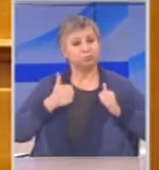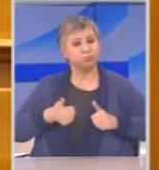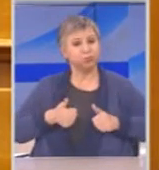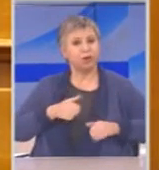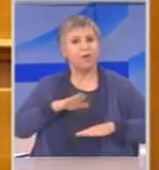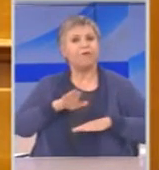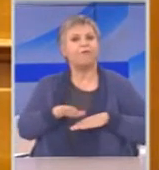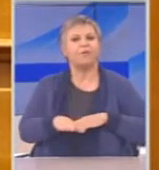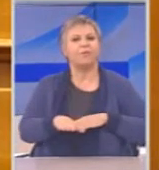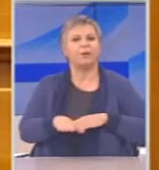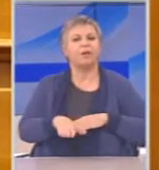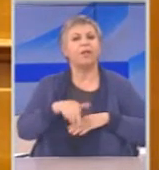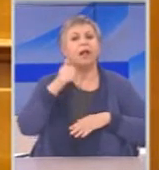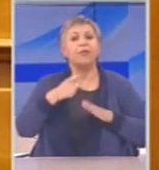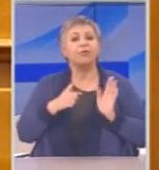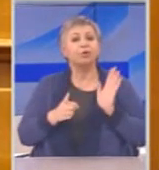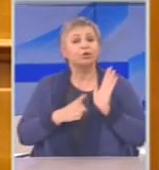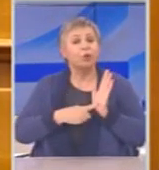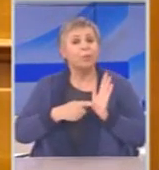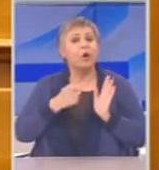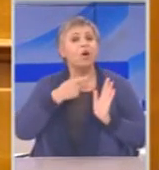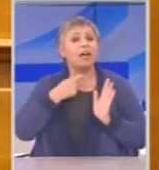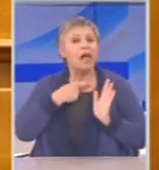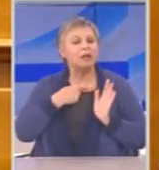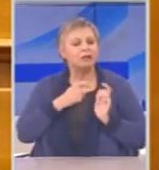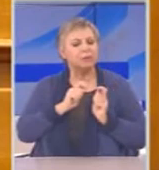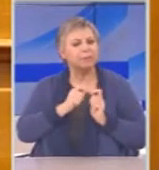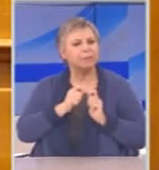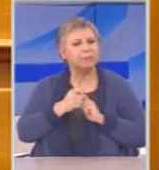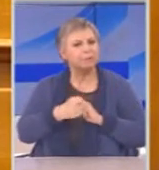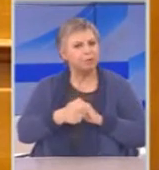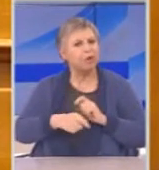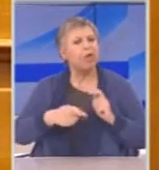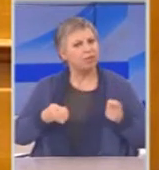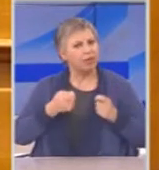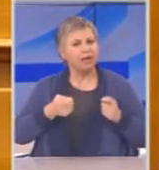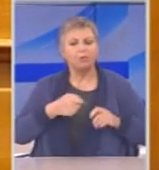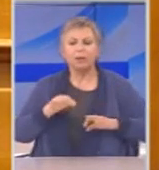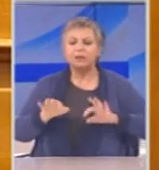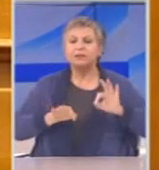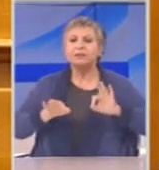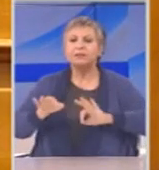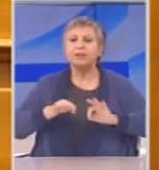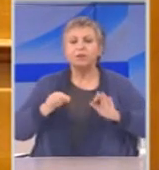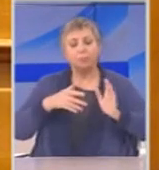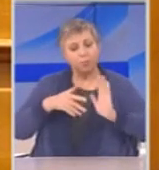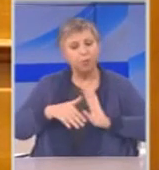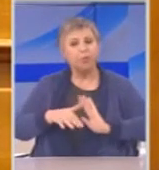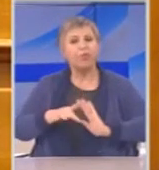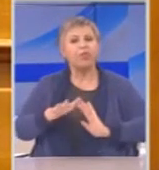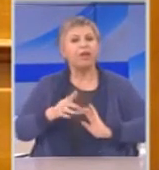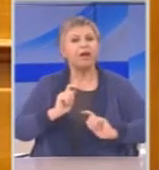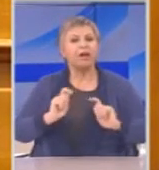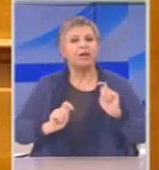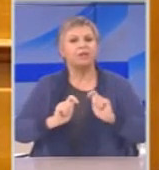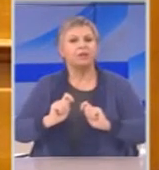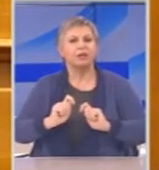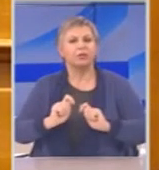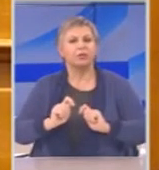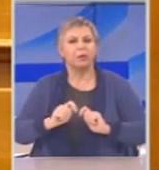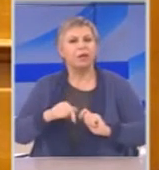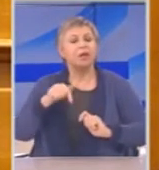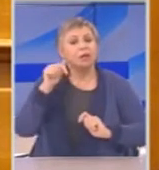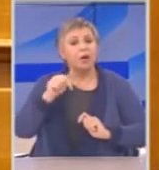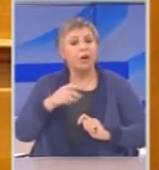τις νομοθετικές παρεβάσεις που απαλαιτούνται, σχεδιάζουμε τις αντίστοιχες δομές που θα υπηρετήσουν αυτή την επιχείρηση